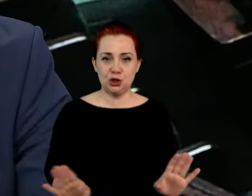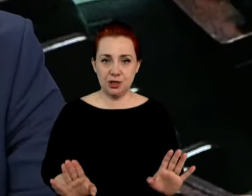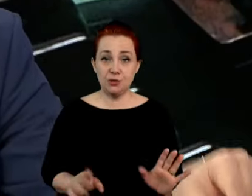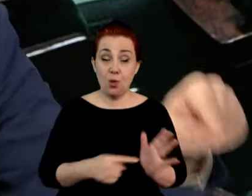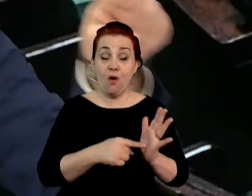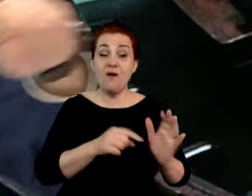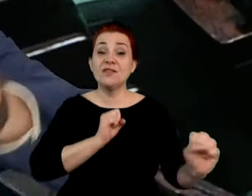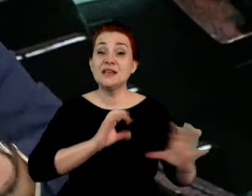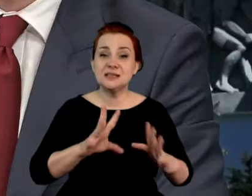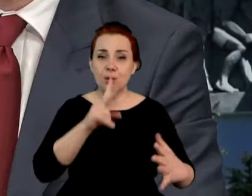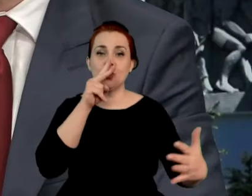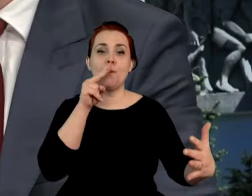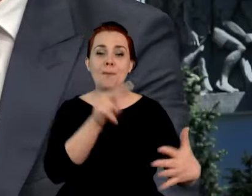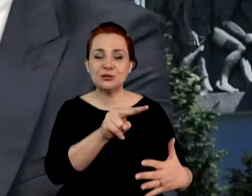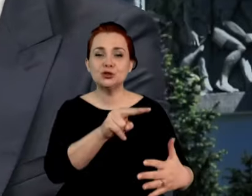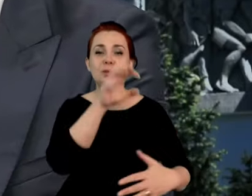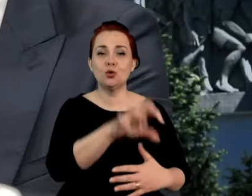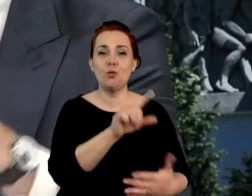kompleksowo.